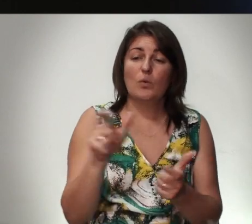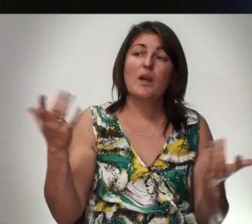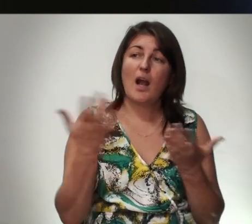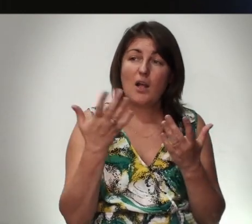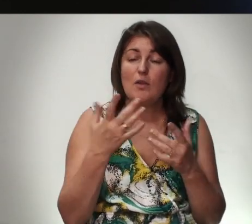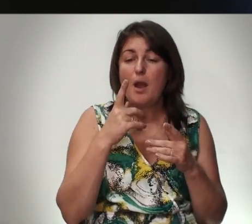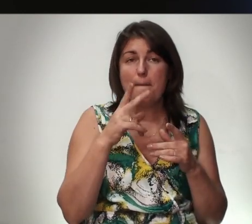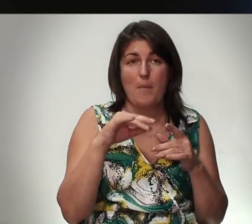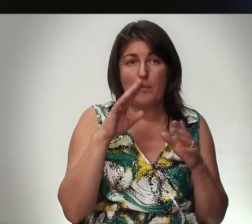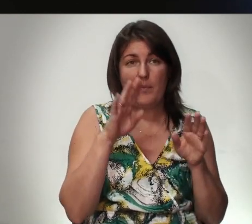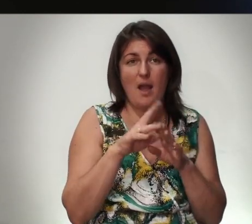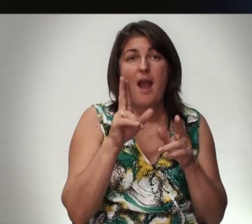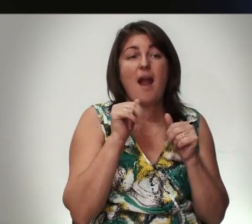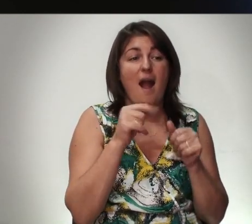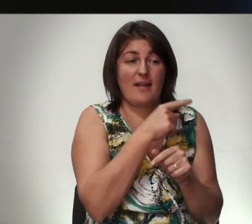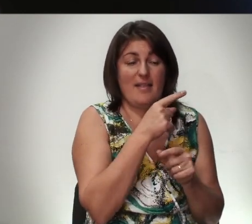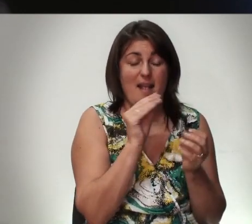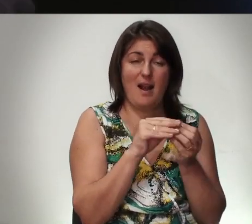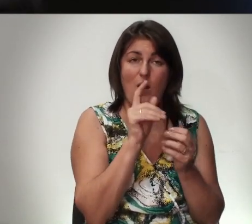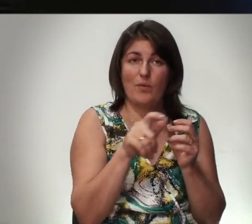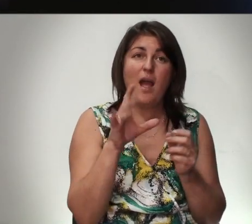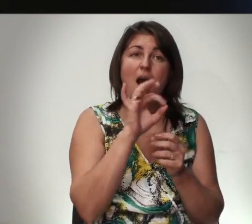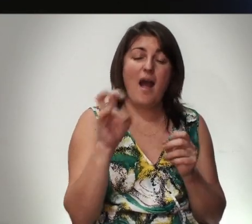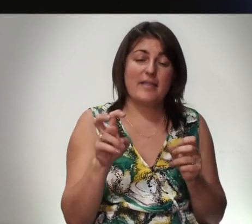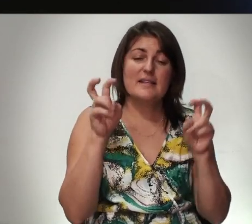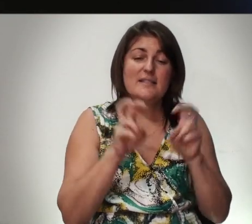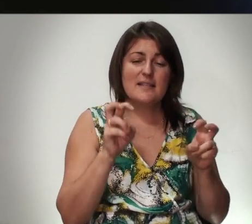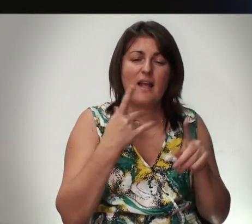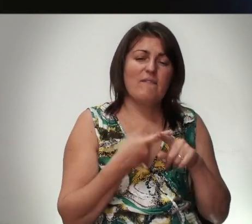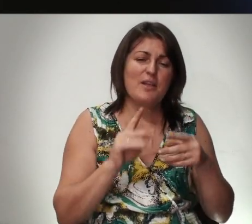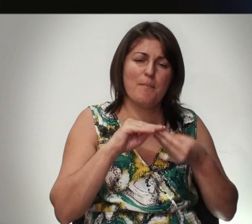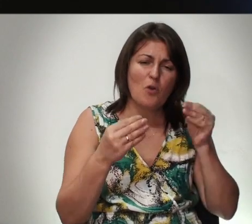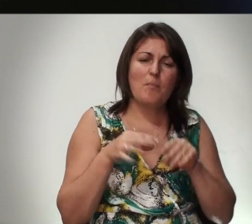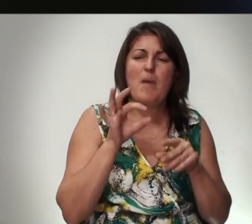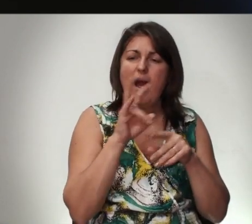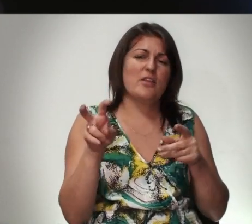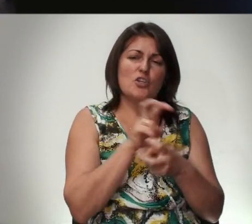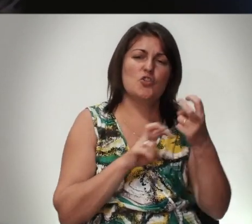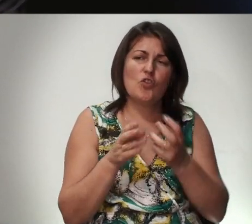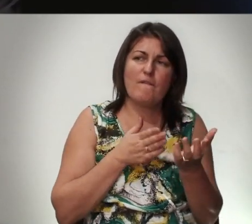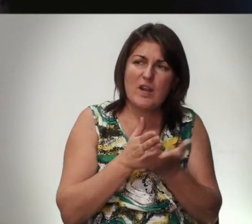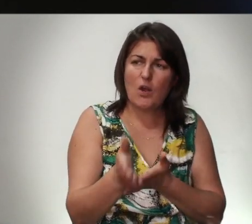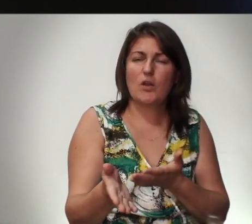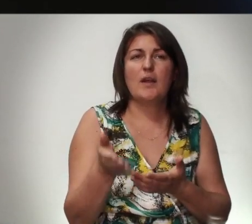вот Подобно Как те люди Они сидят В этих проблемах Они ищут выхода